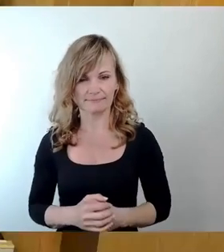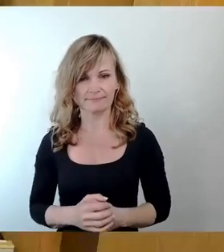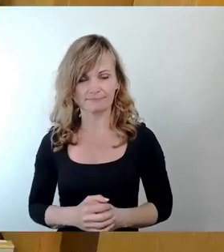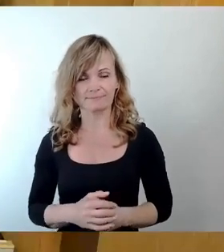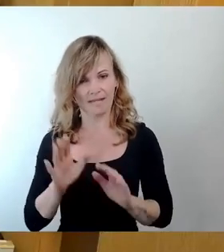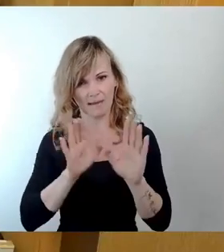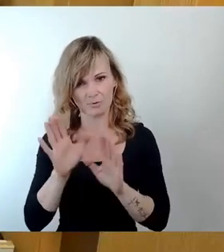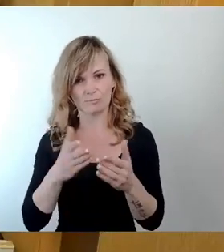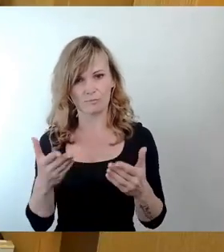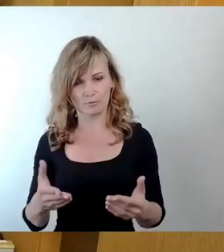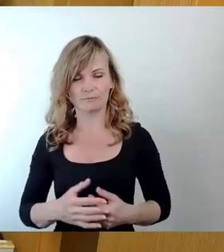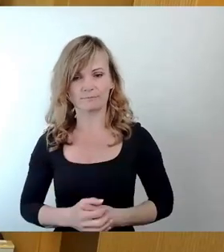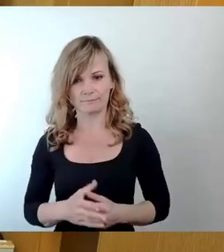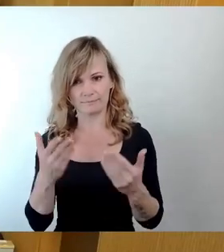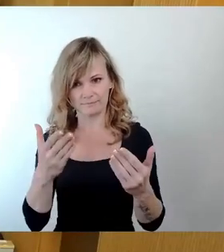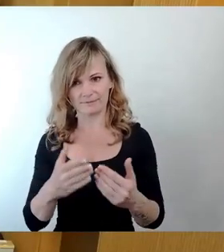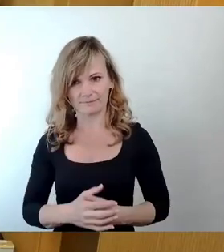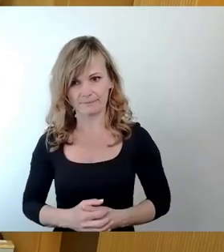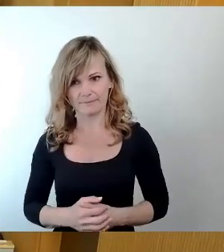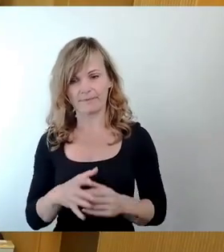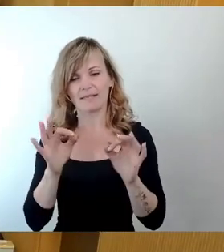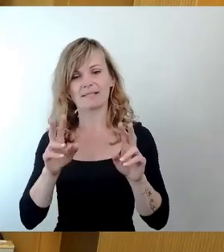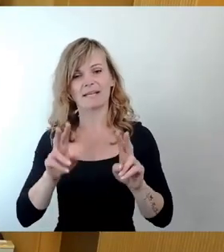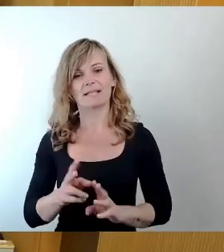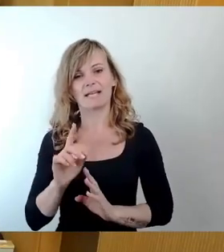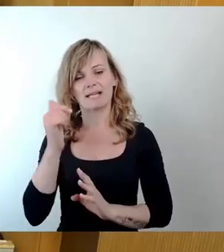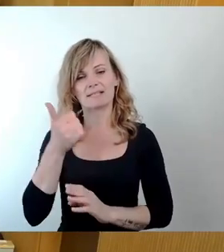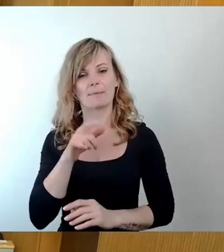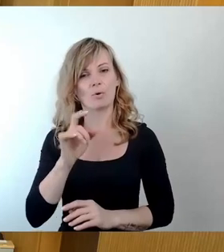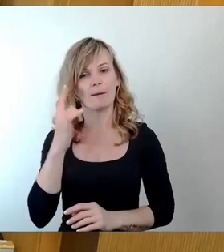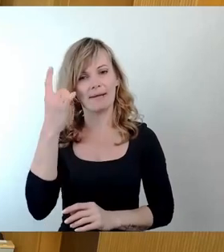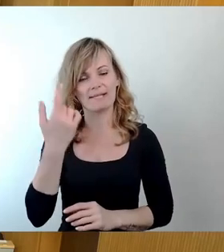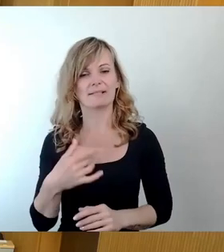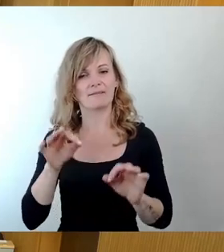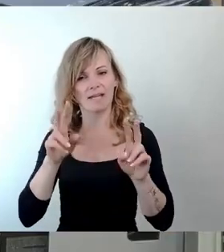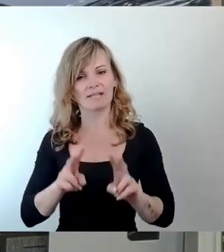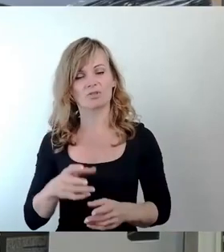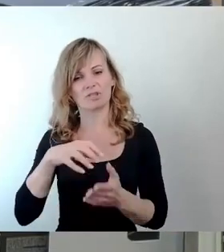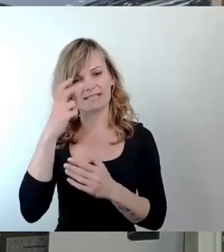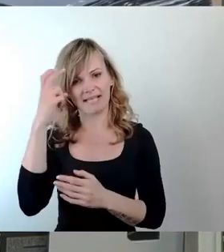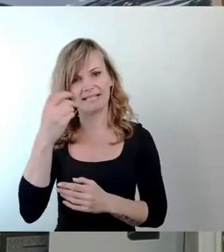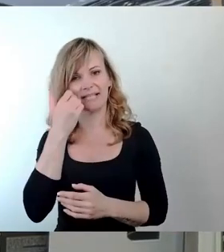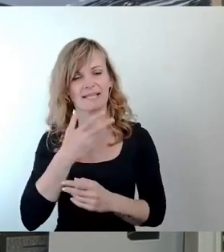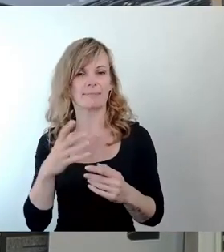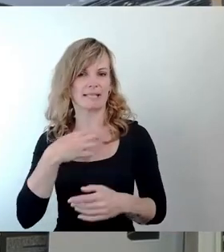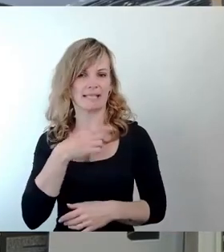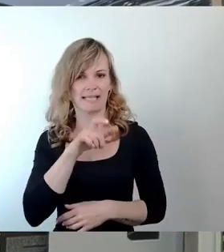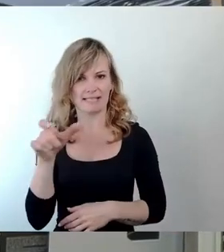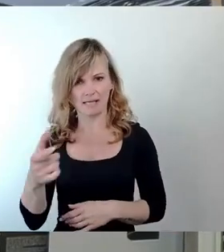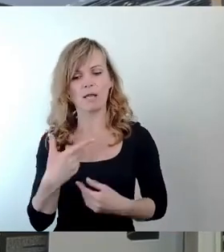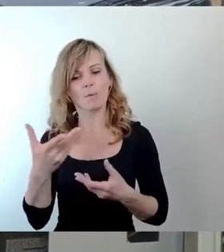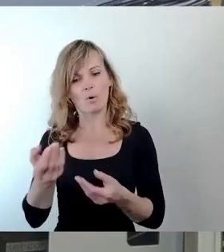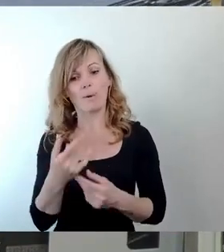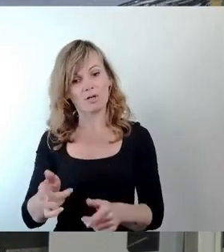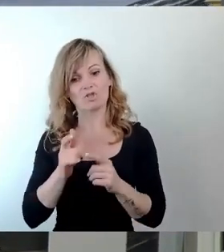kommen. Herr Gilke, bitte. Sehr geehrter Herr Bürgermeister, verehrte Stadträte, liebe Dresdner. Bekommen wir etwas geschenkt, so ist es zum ersten Mal